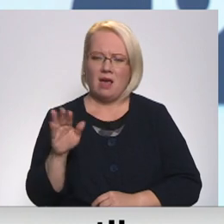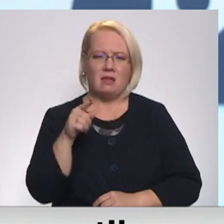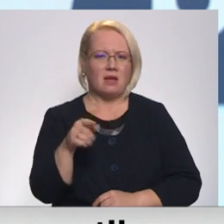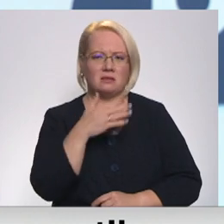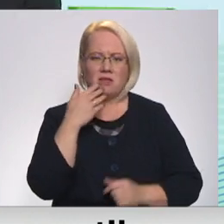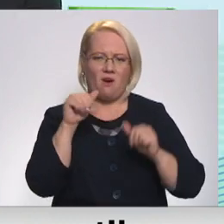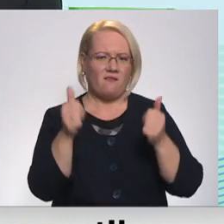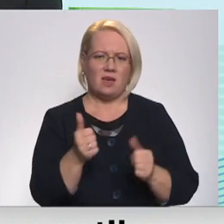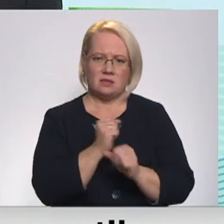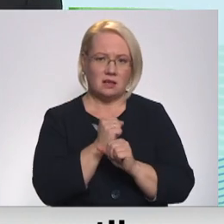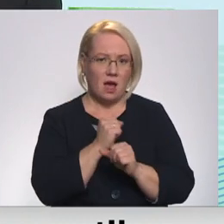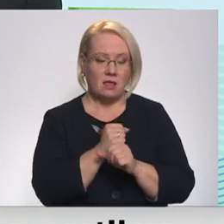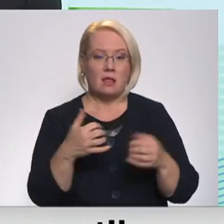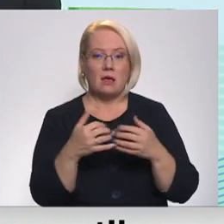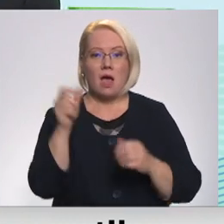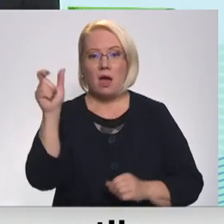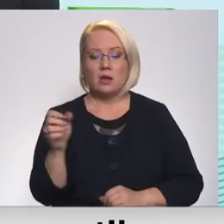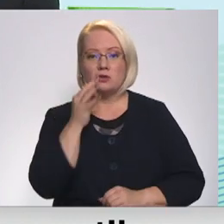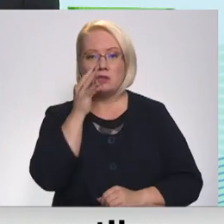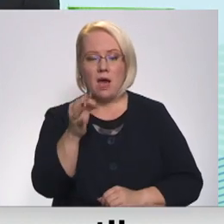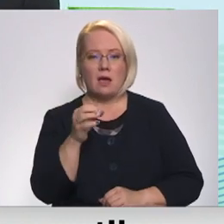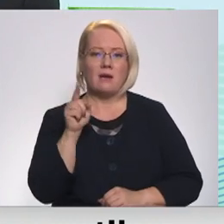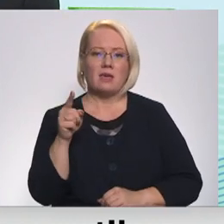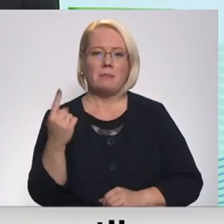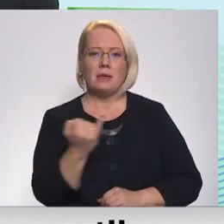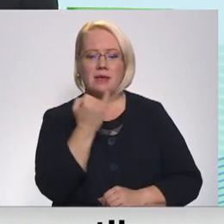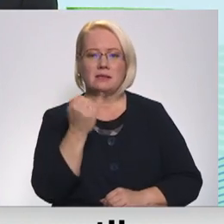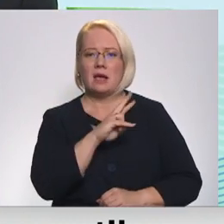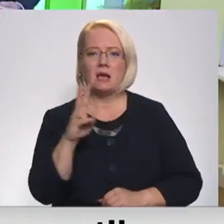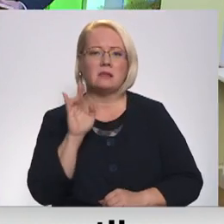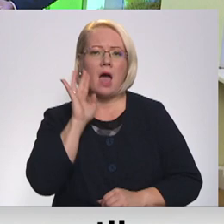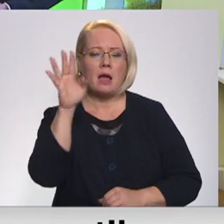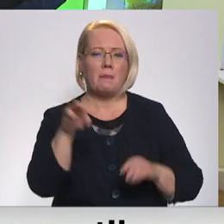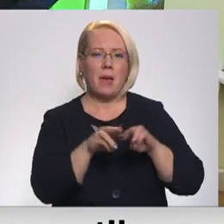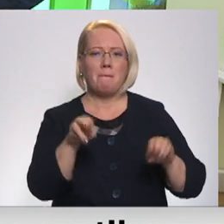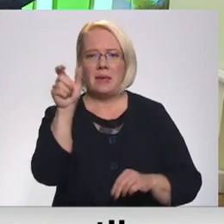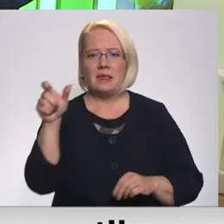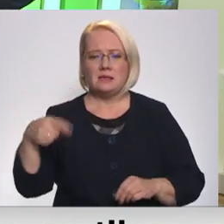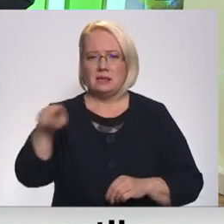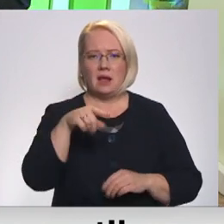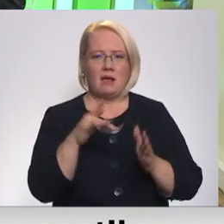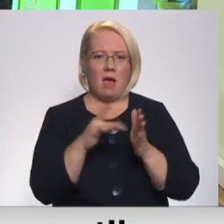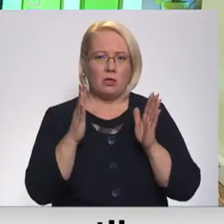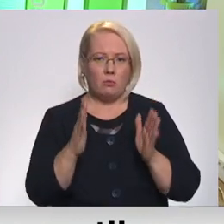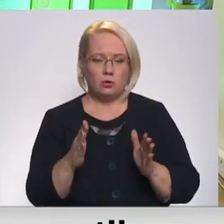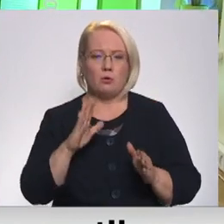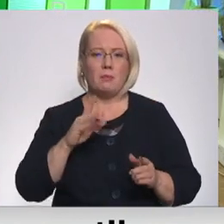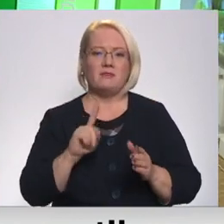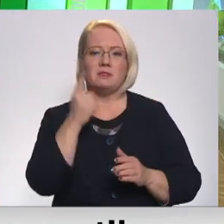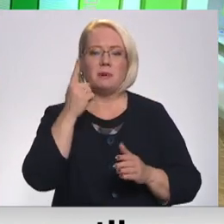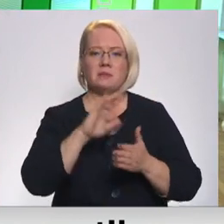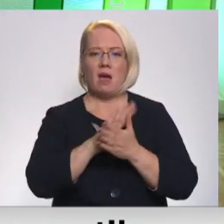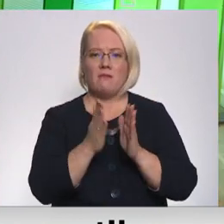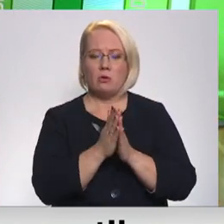veids kā strādāt. Kā viņš atklāja, ka viņu arī interesē, kas būs nākamie ministri, taču pirms šie jautājuma apspriešanas ir jāvienojas par valdībai